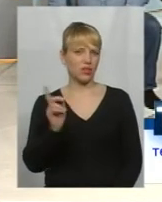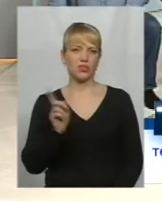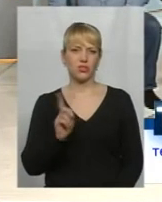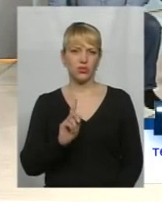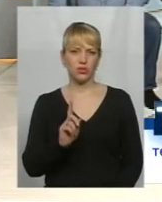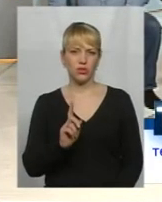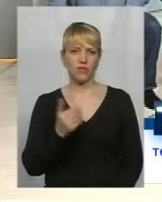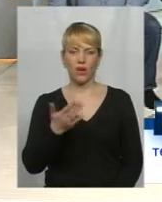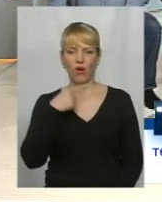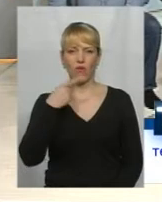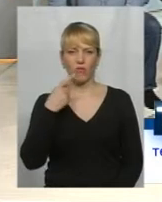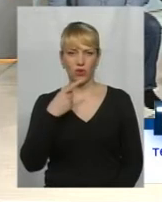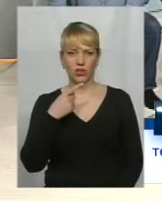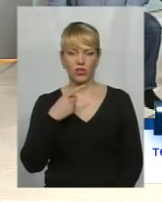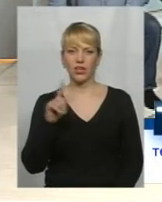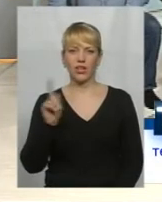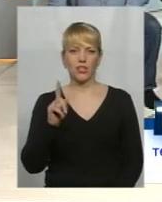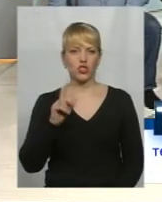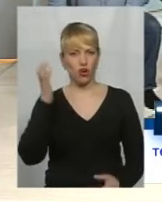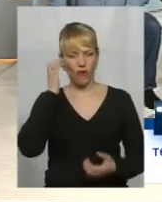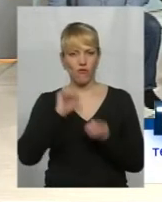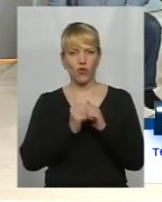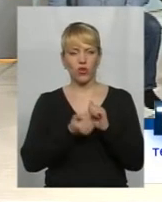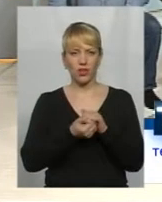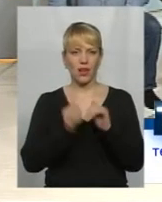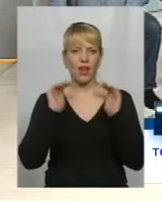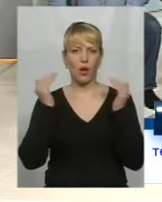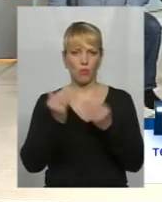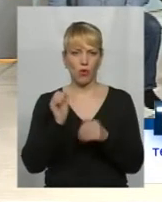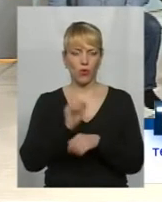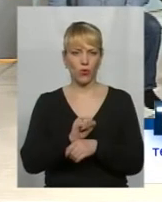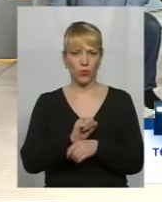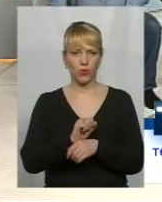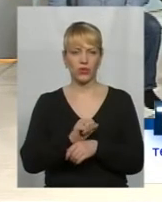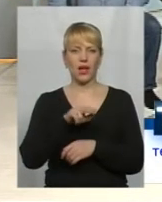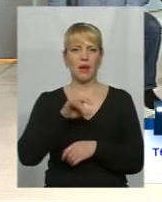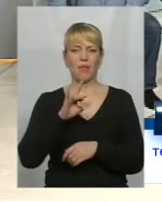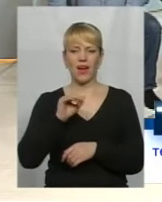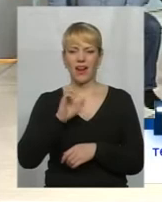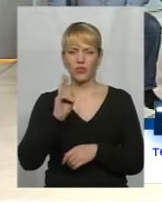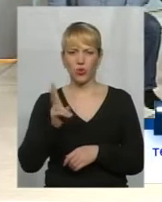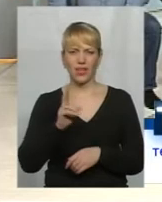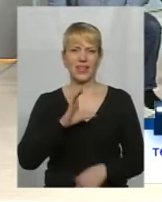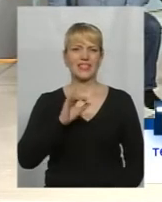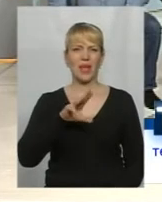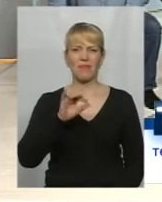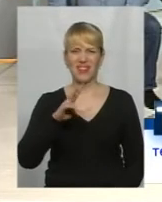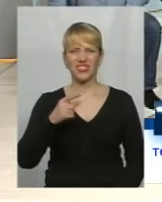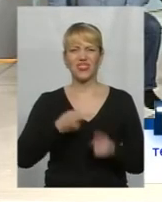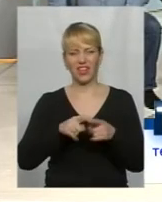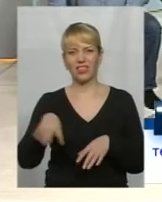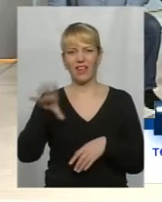то, що ви говорите, що вугілля заблукують парасюки, там, Семенченки, там все.